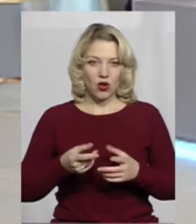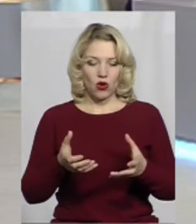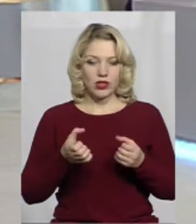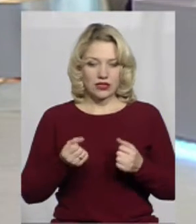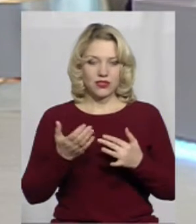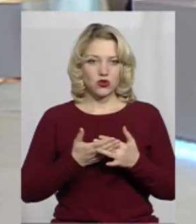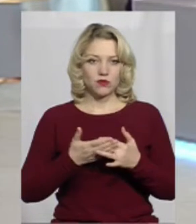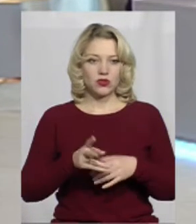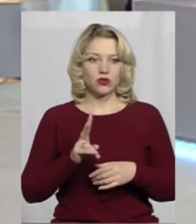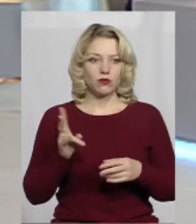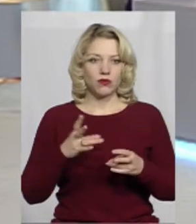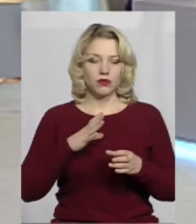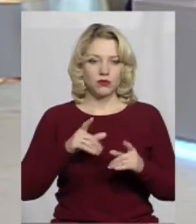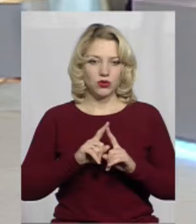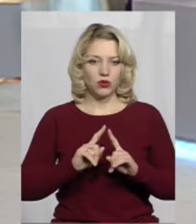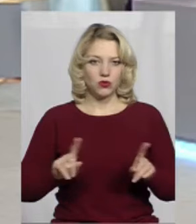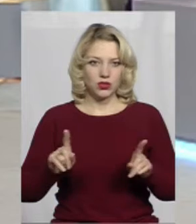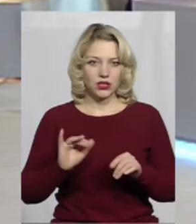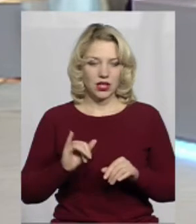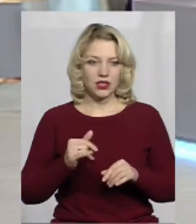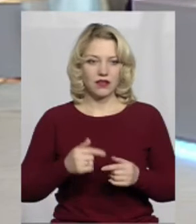одержувача субсидії, який має бути унікальним.